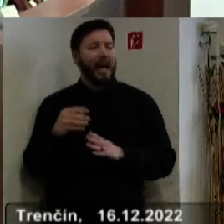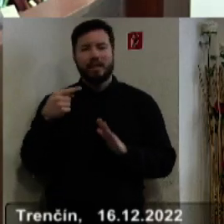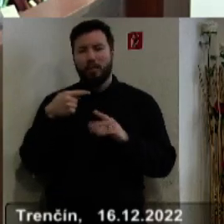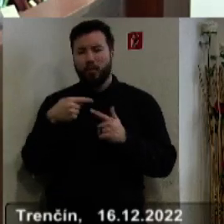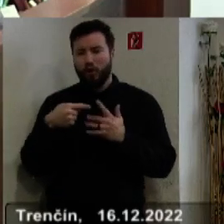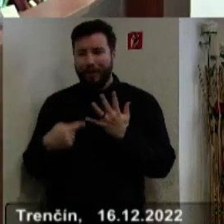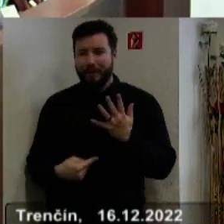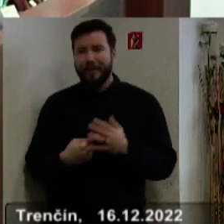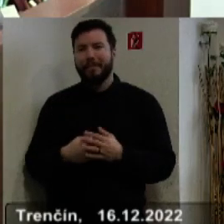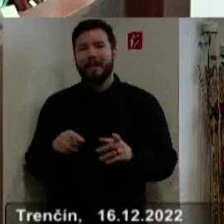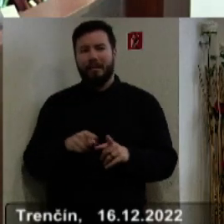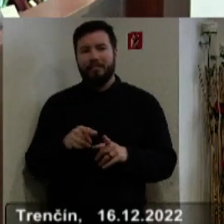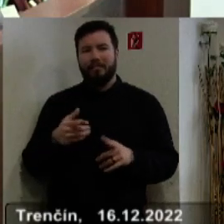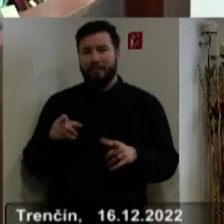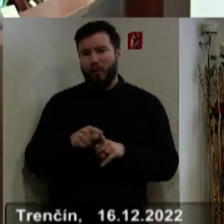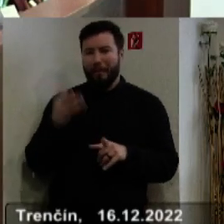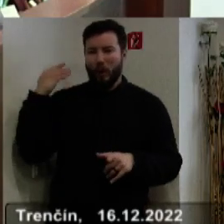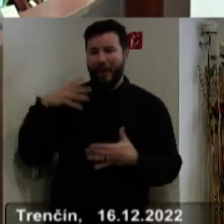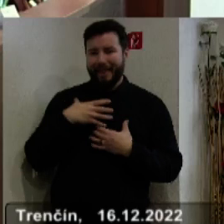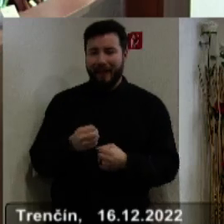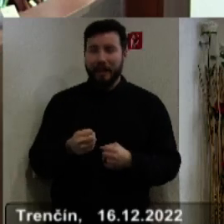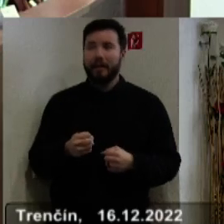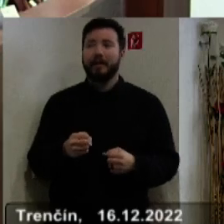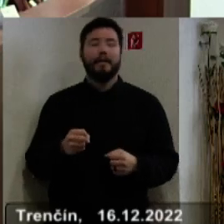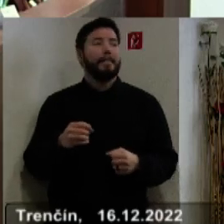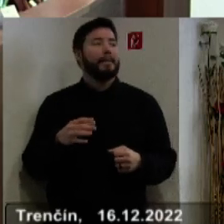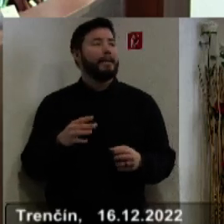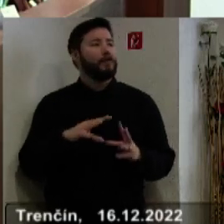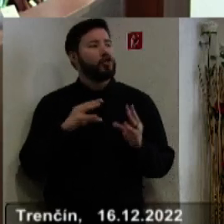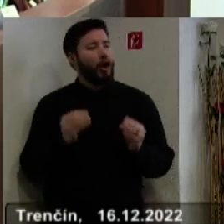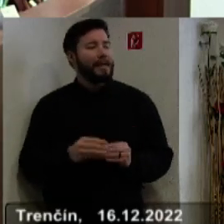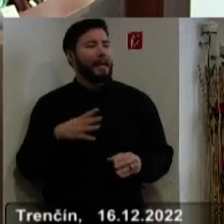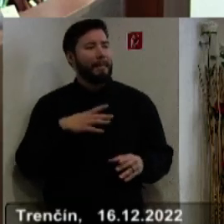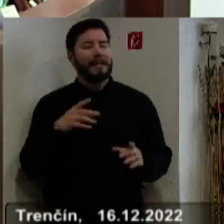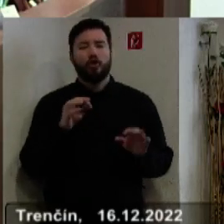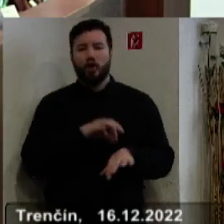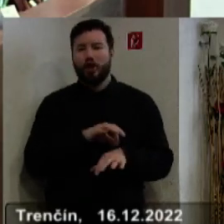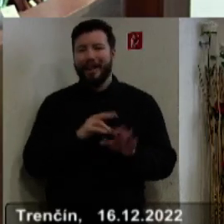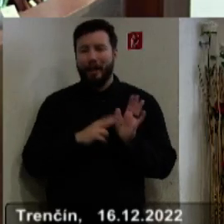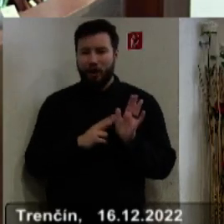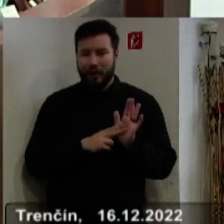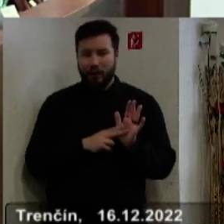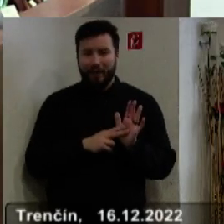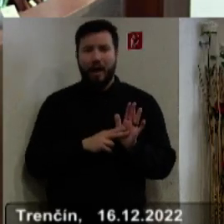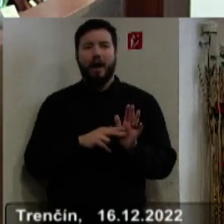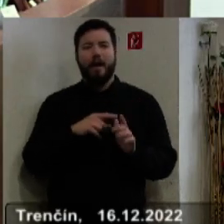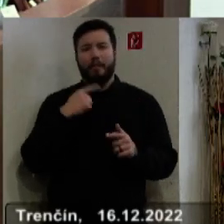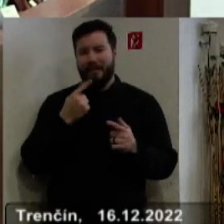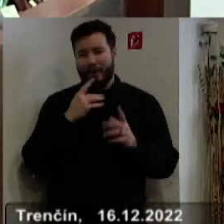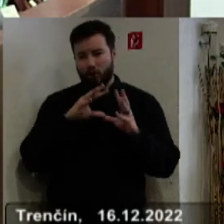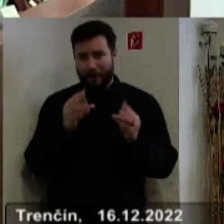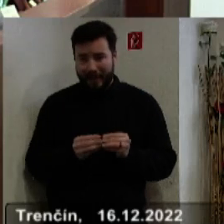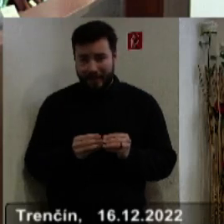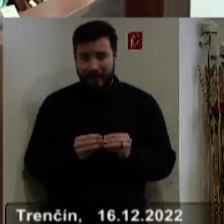navrhujem, aj v minulosti to bolo tak, že by povedala všeobecne asi pani Neko Rancová, veď bolo to aj na komisiách a potom by sme